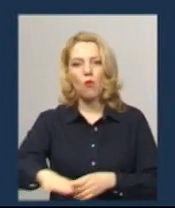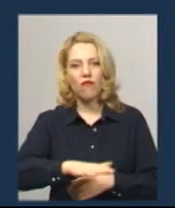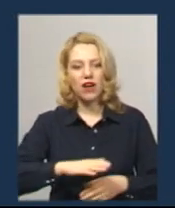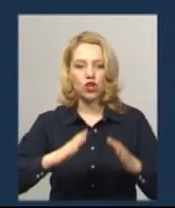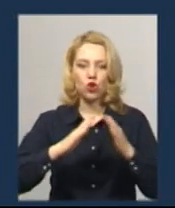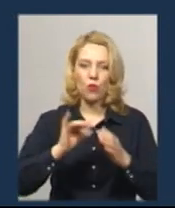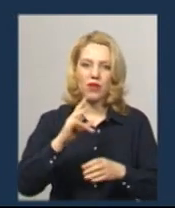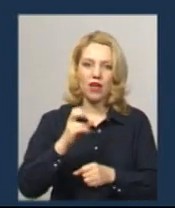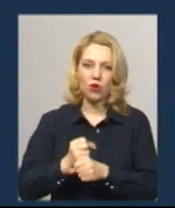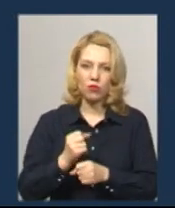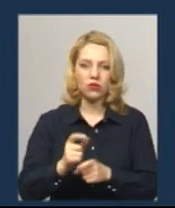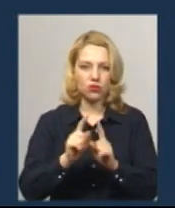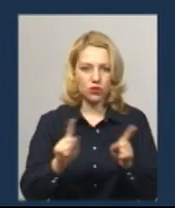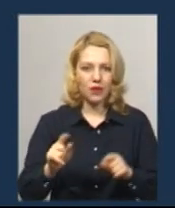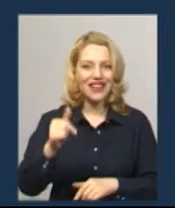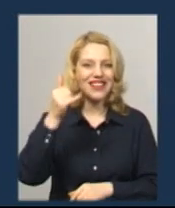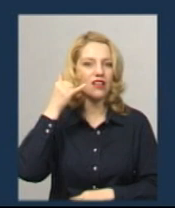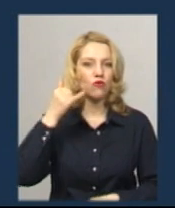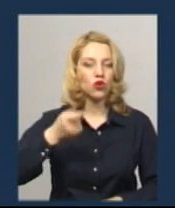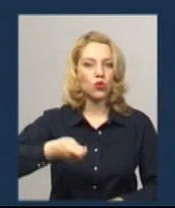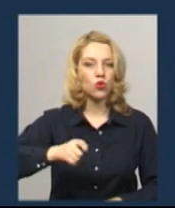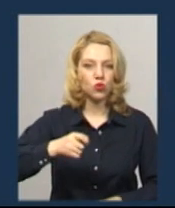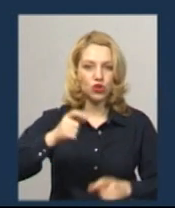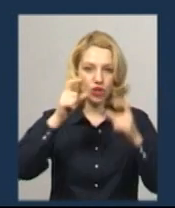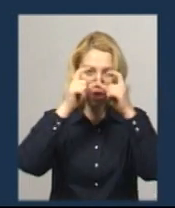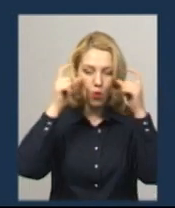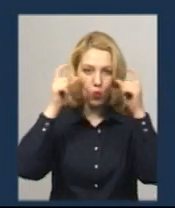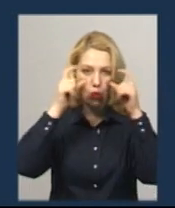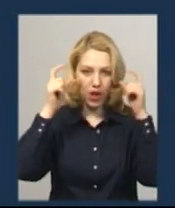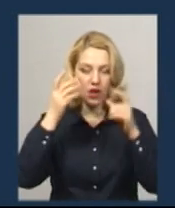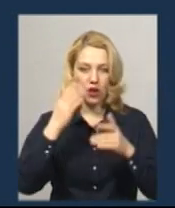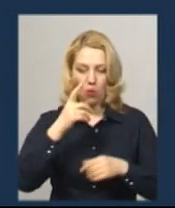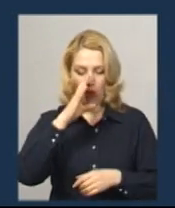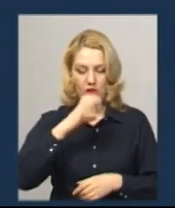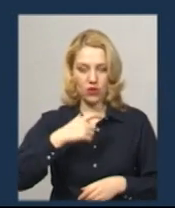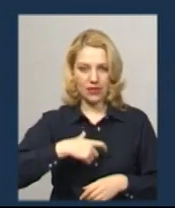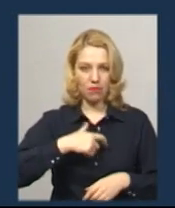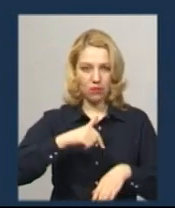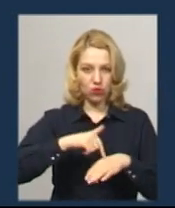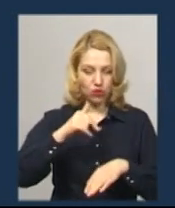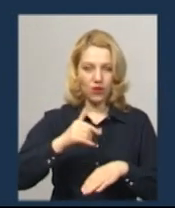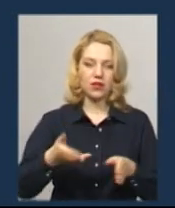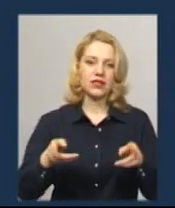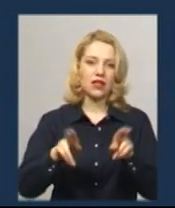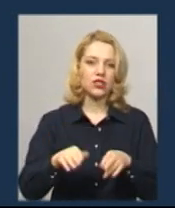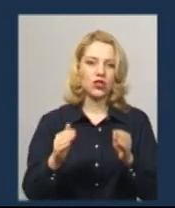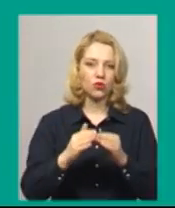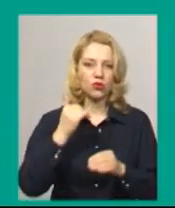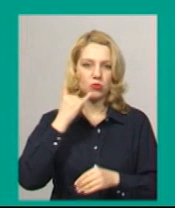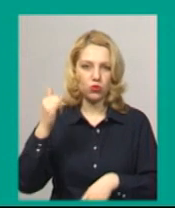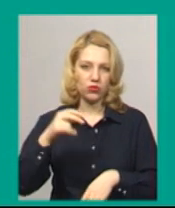Особливо телефон, ключі та окуляри. Якщо ви погано себе почуваєте, залишайтеся вдома чи зателефонуйте до лікаря.